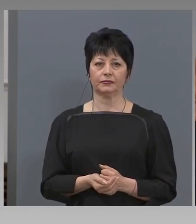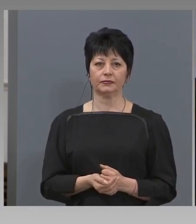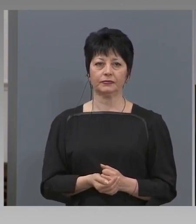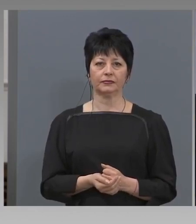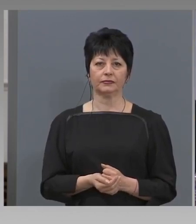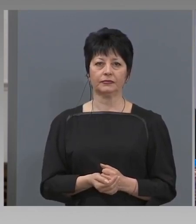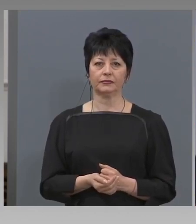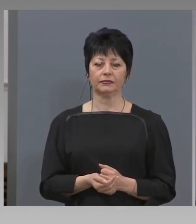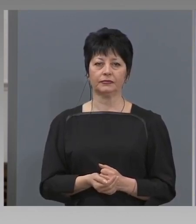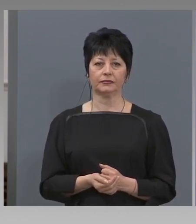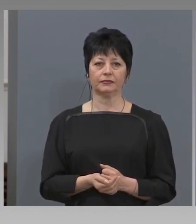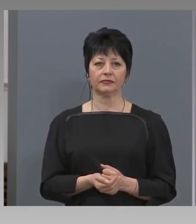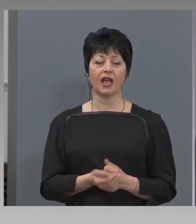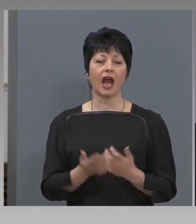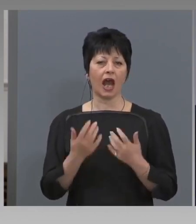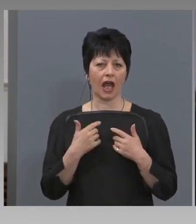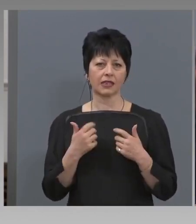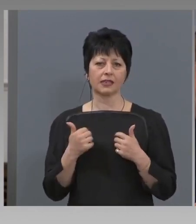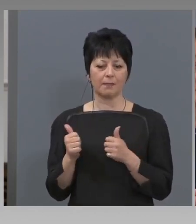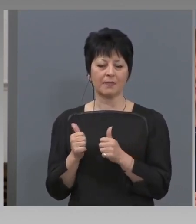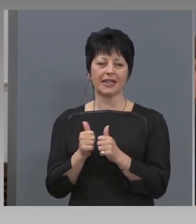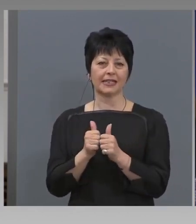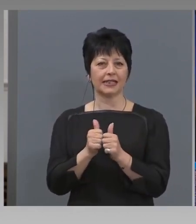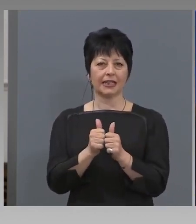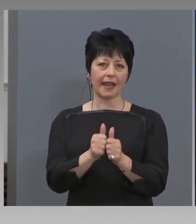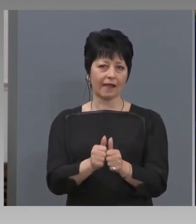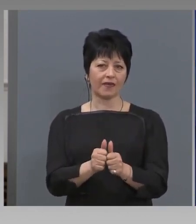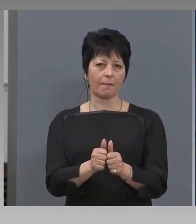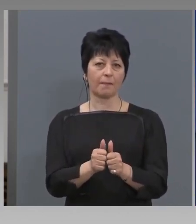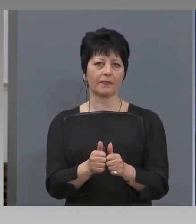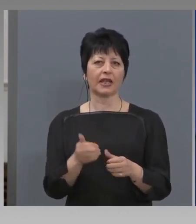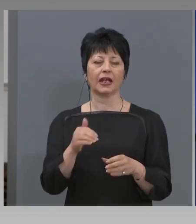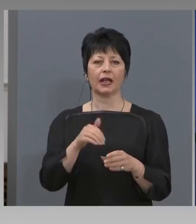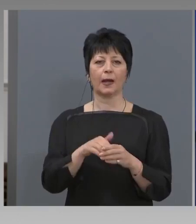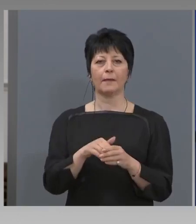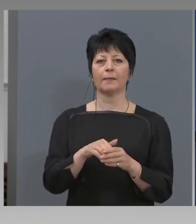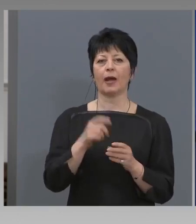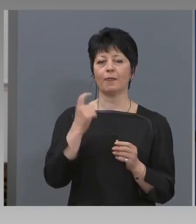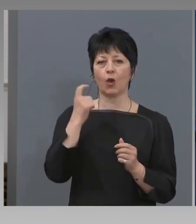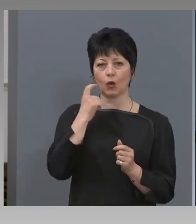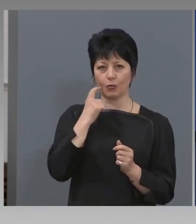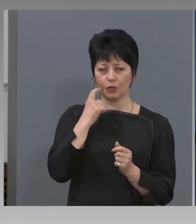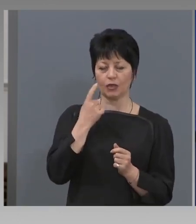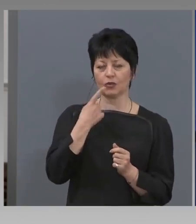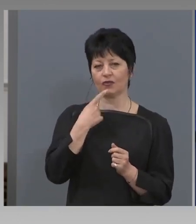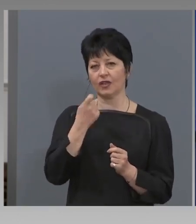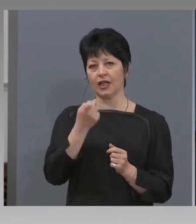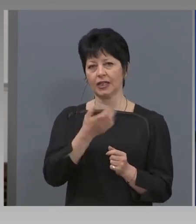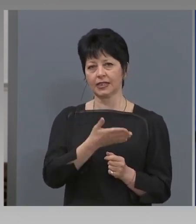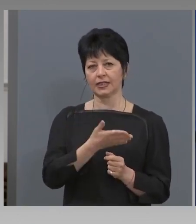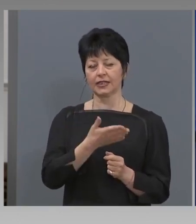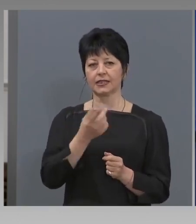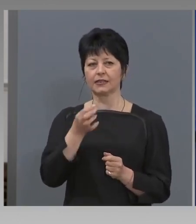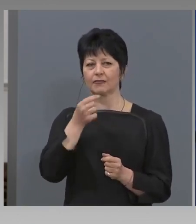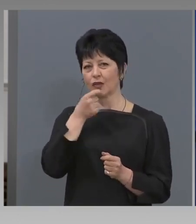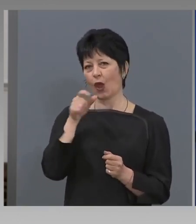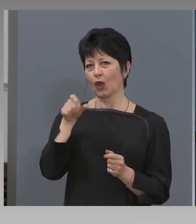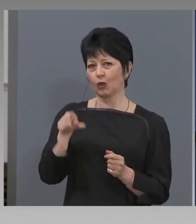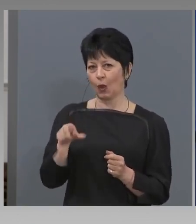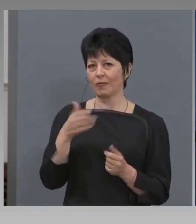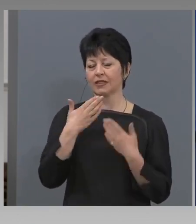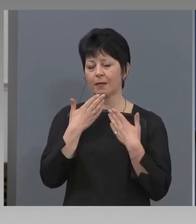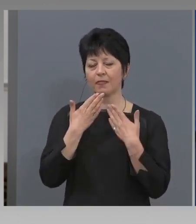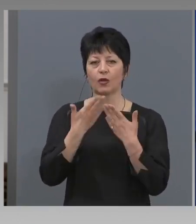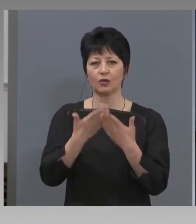И аз се присъединявам към премиера с думи за благодарност